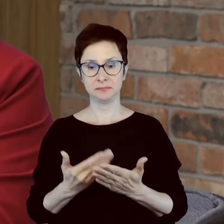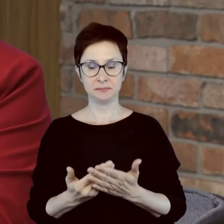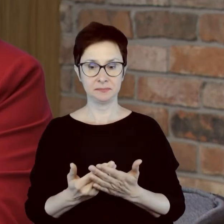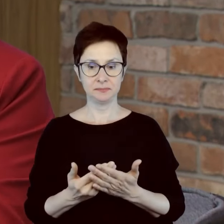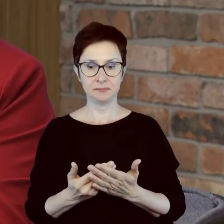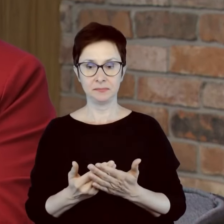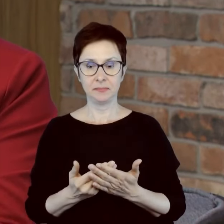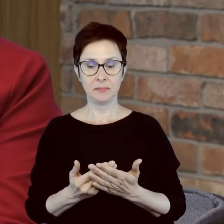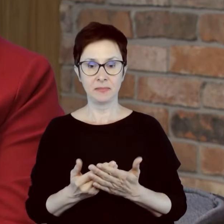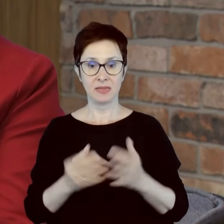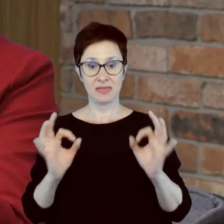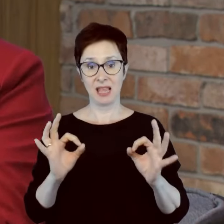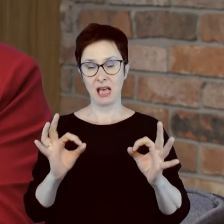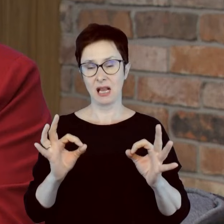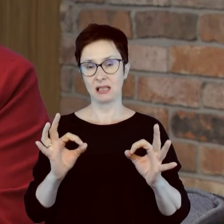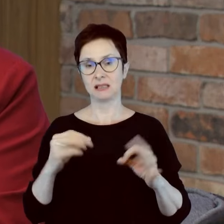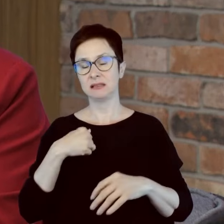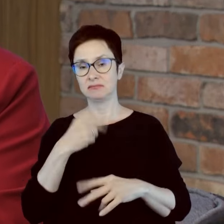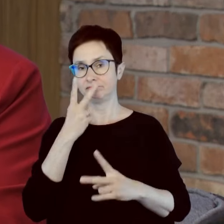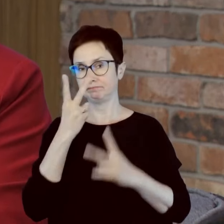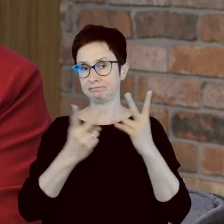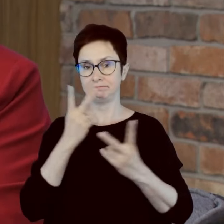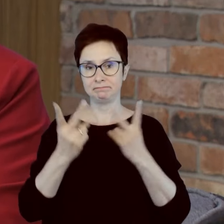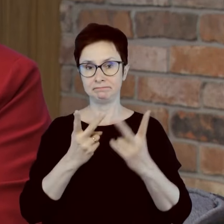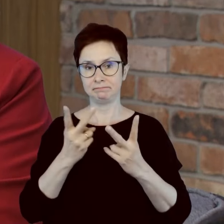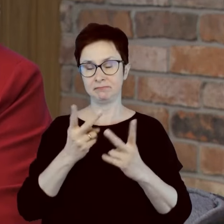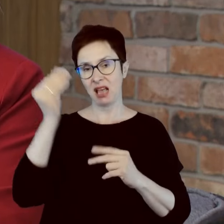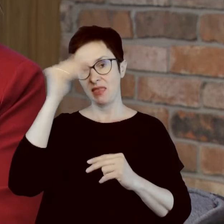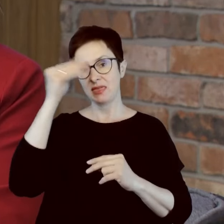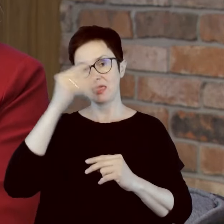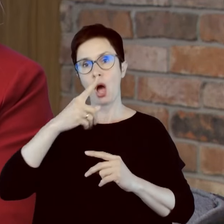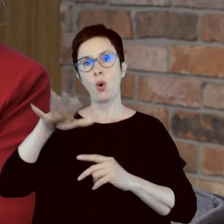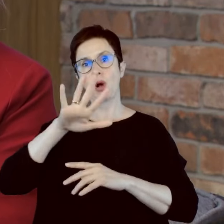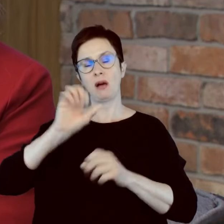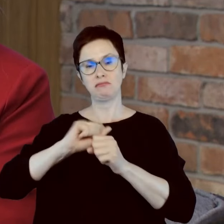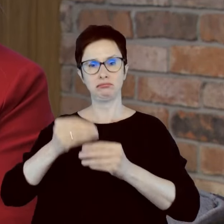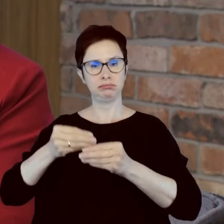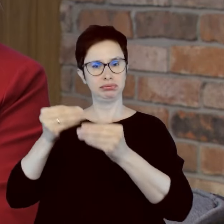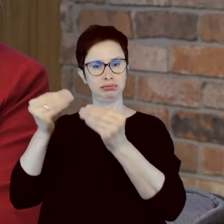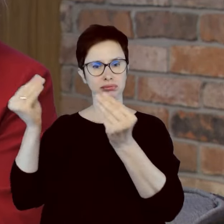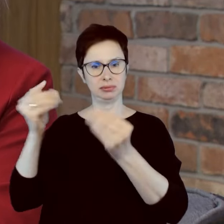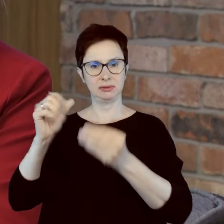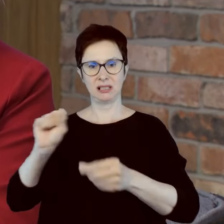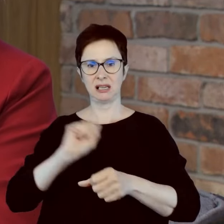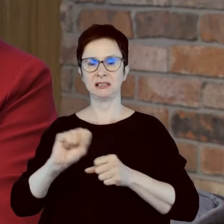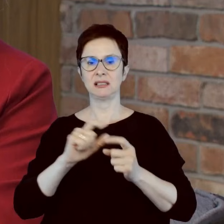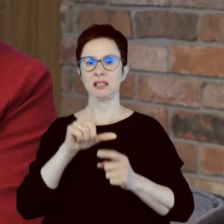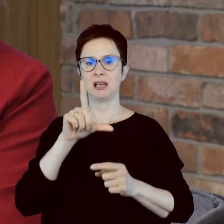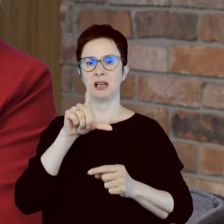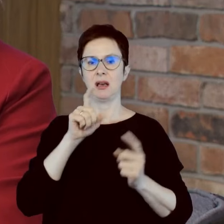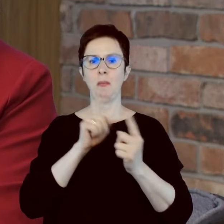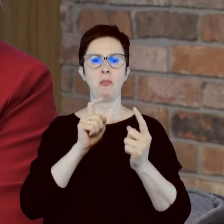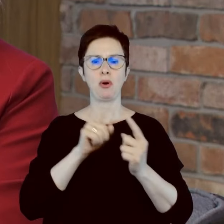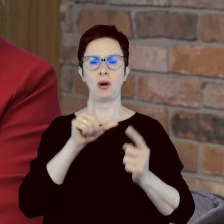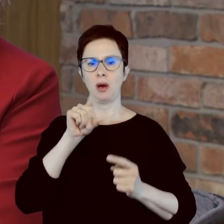teraz, tak jak patrzę na naukę, jak ona się rozwija, generalnie mamy tak zwaną punktozę, to znaczy wszyscy piszemy